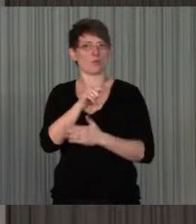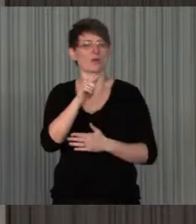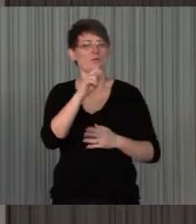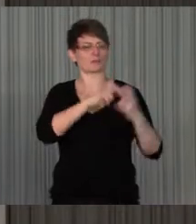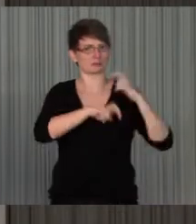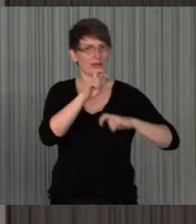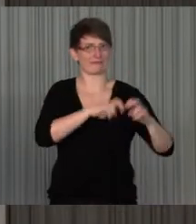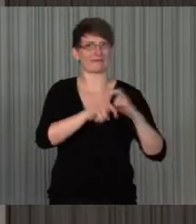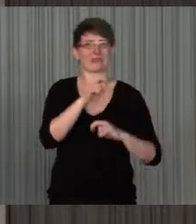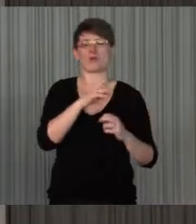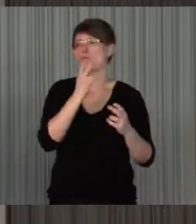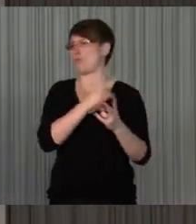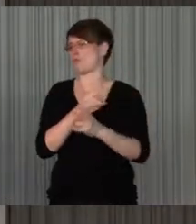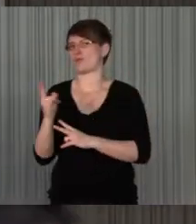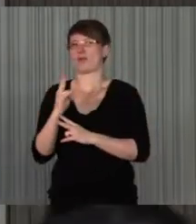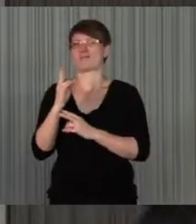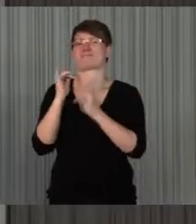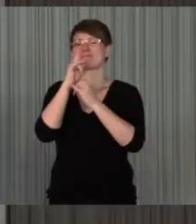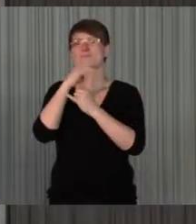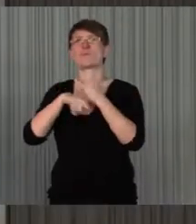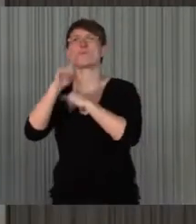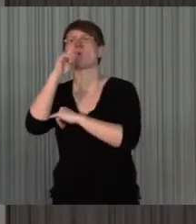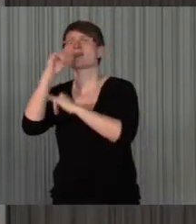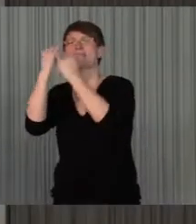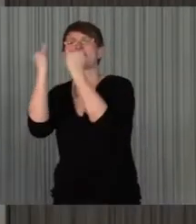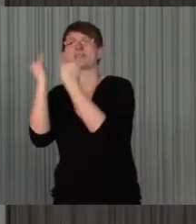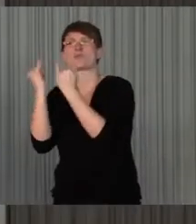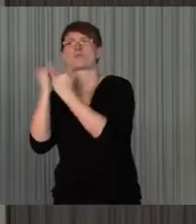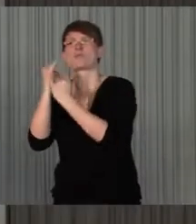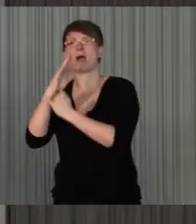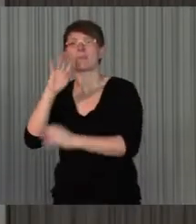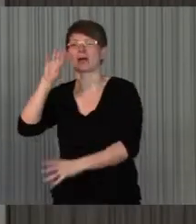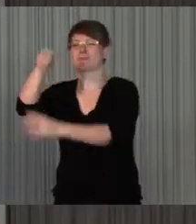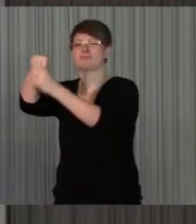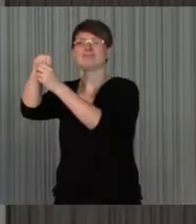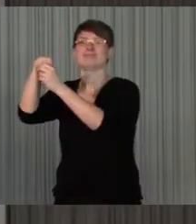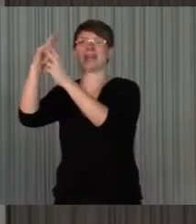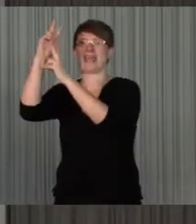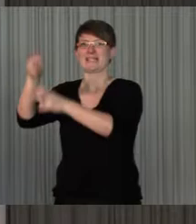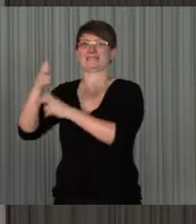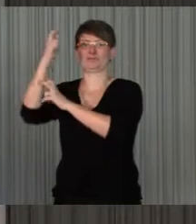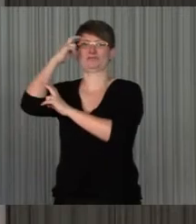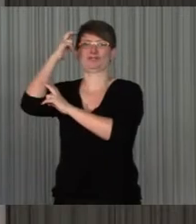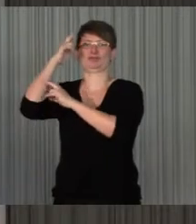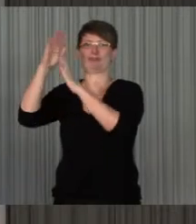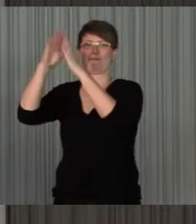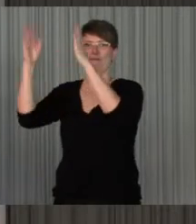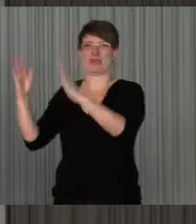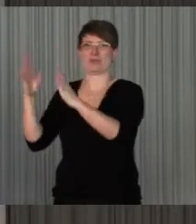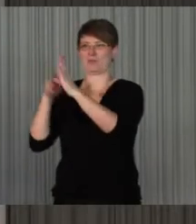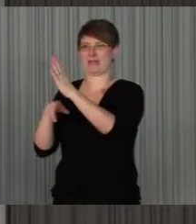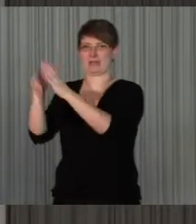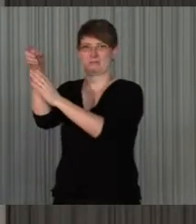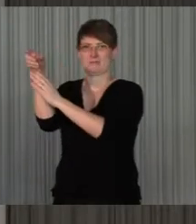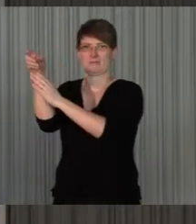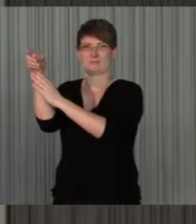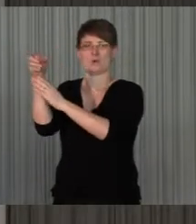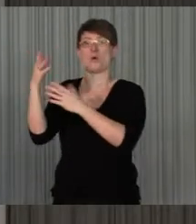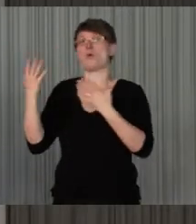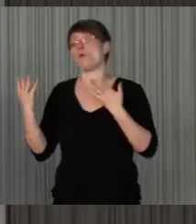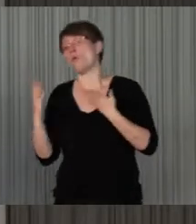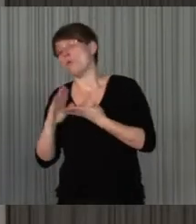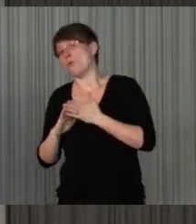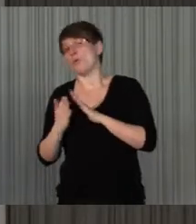ansonsten sind das ja auch Institute, die in erziehungswissenschaftlichen Fakultäten integriert sind, oder